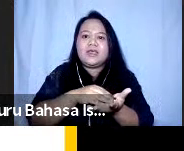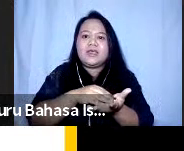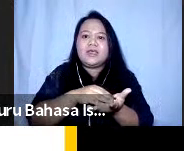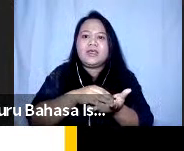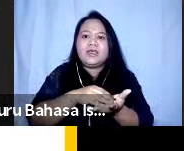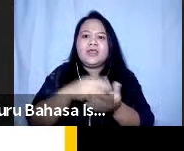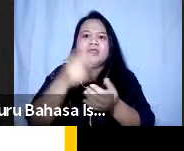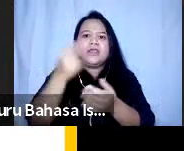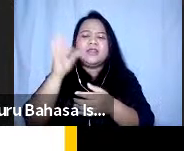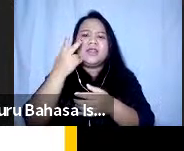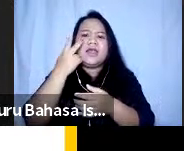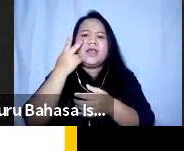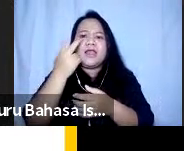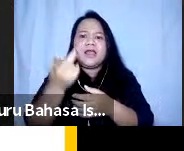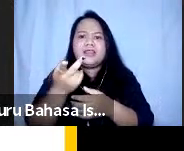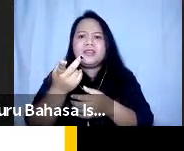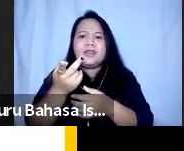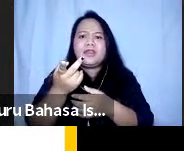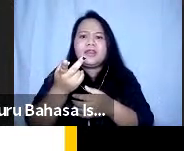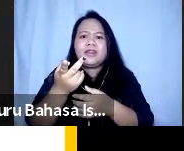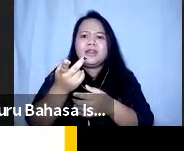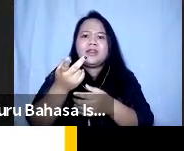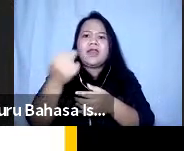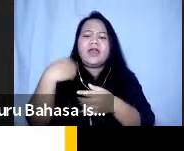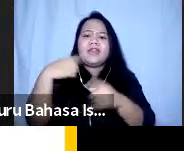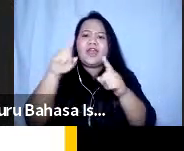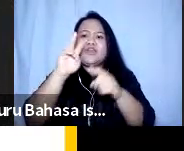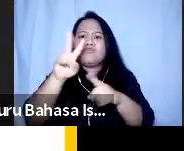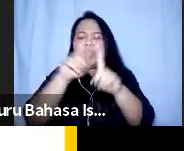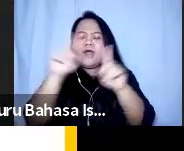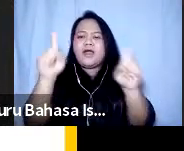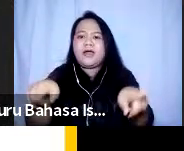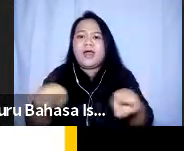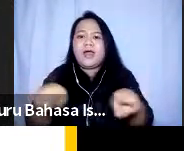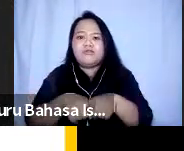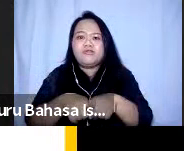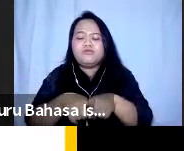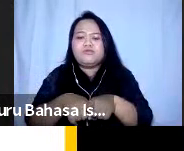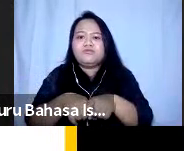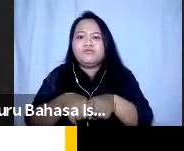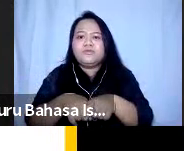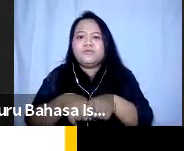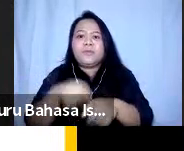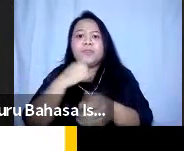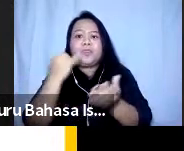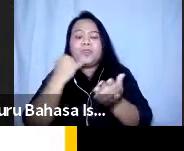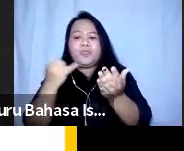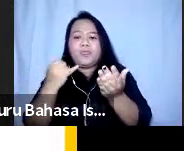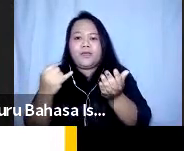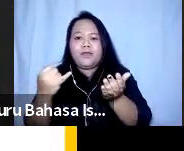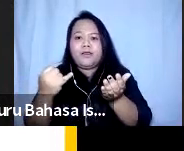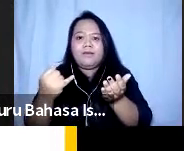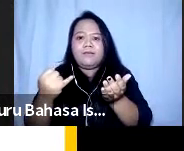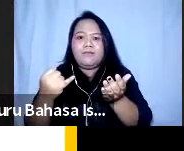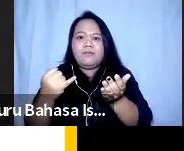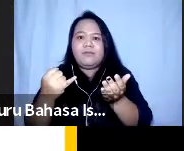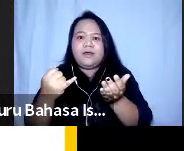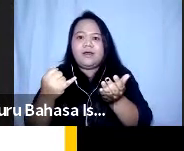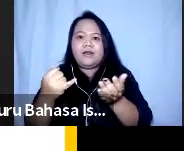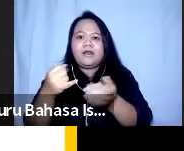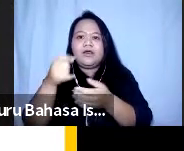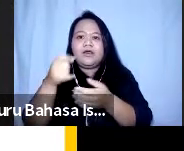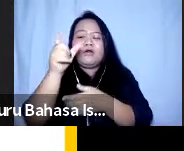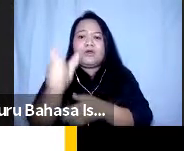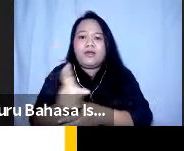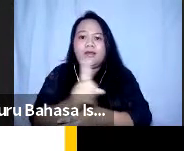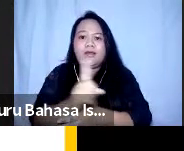gak kelihatan ya Mas Denny ya ada dua kartu ya satunya adalah gambar seorang apa